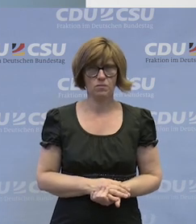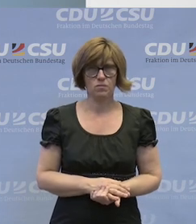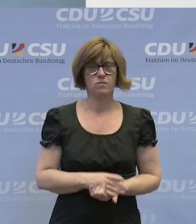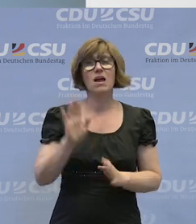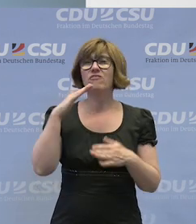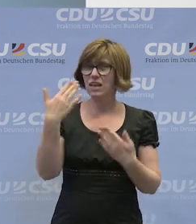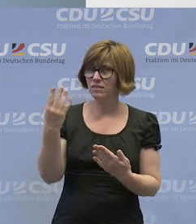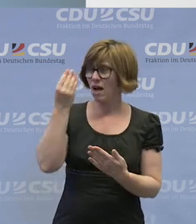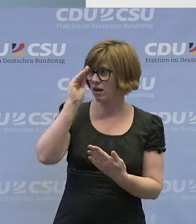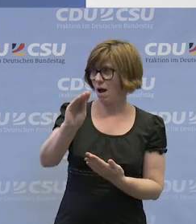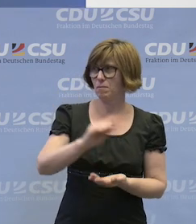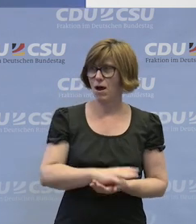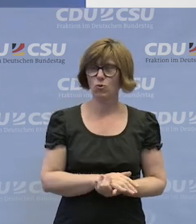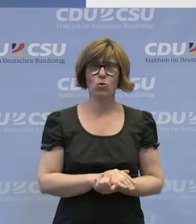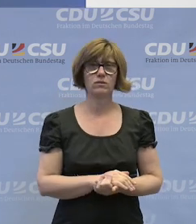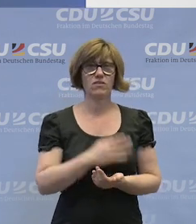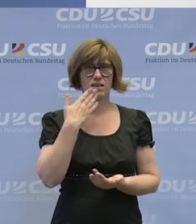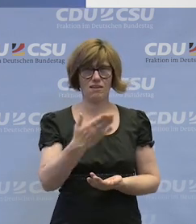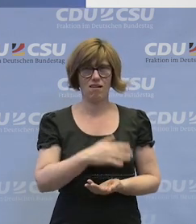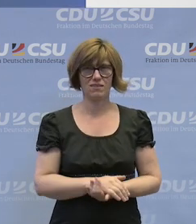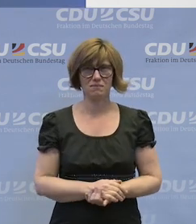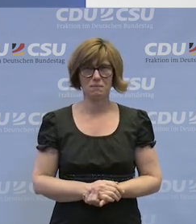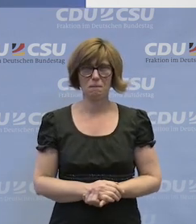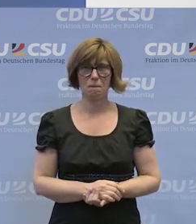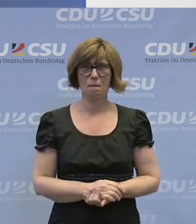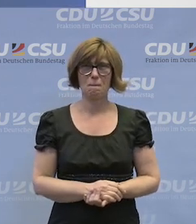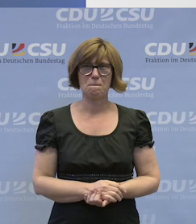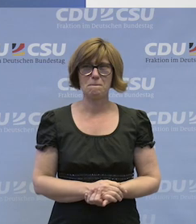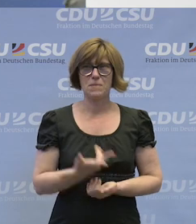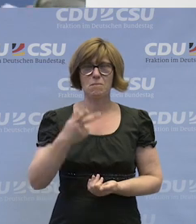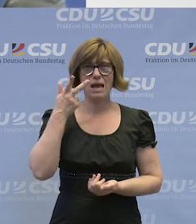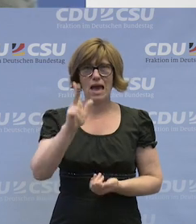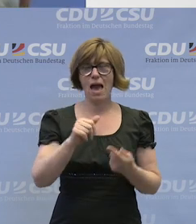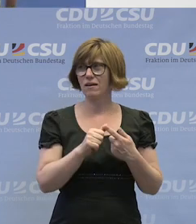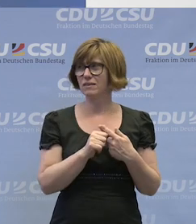Vielen Dank für diese Anmerkung. Dankeschön. Meine Herren.